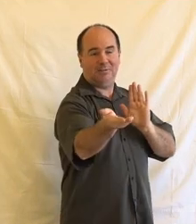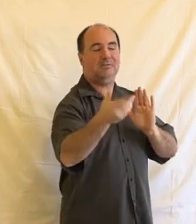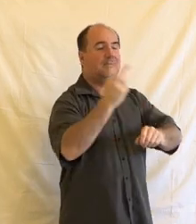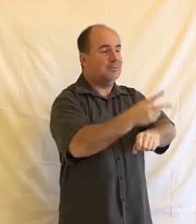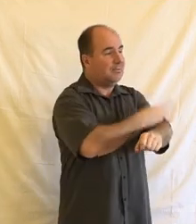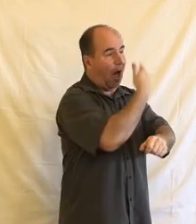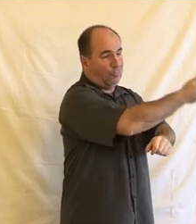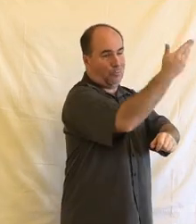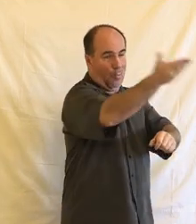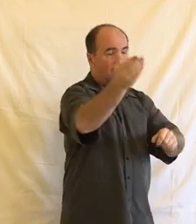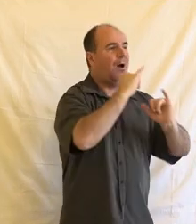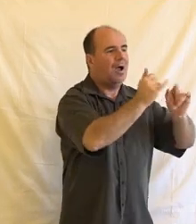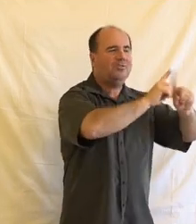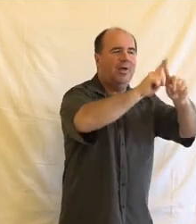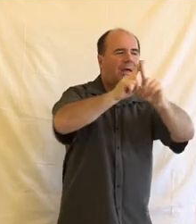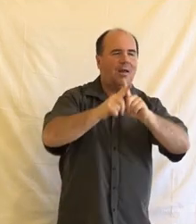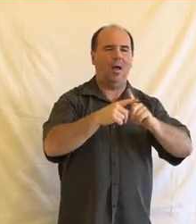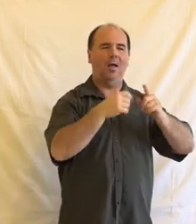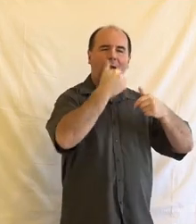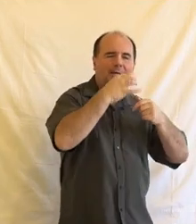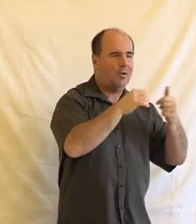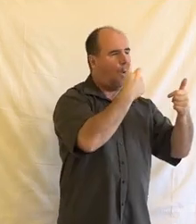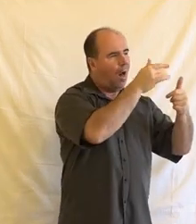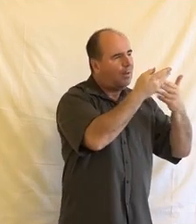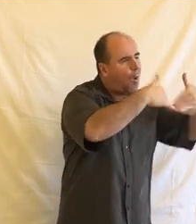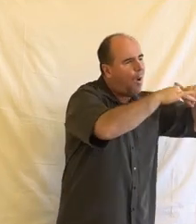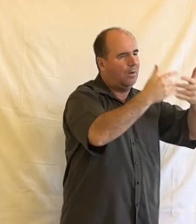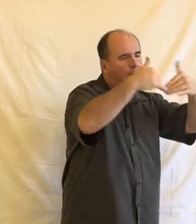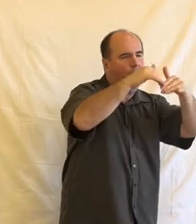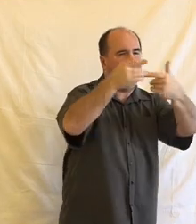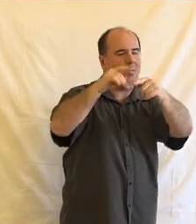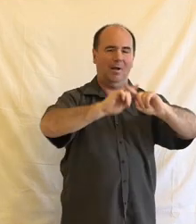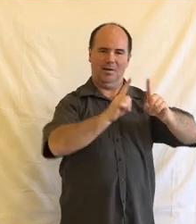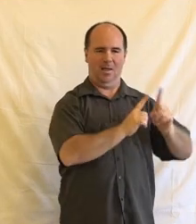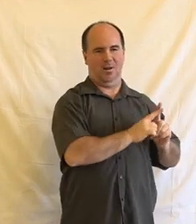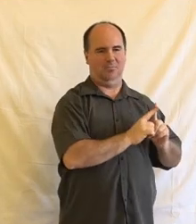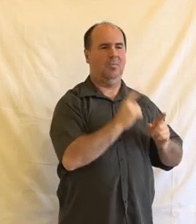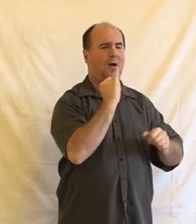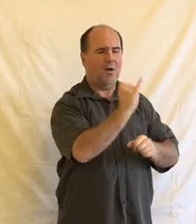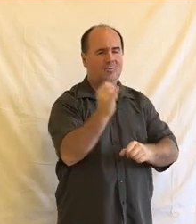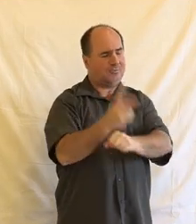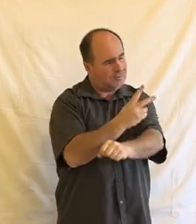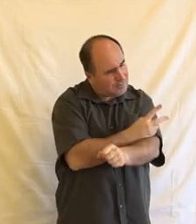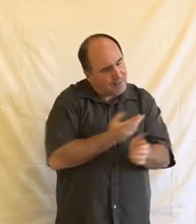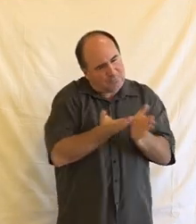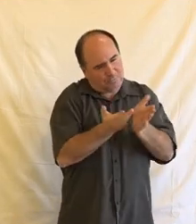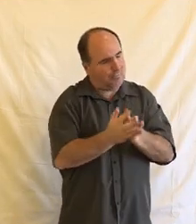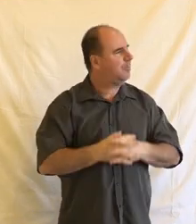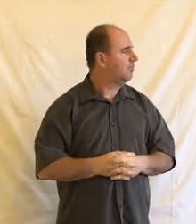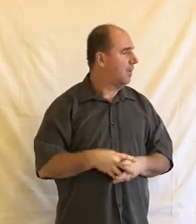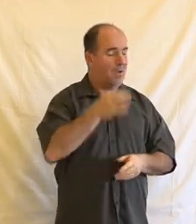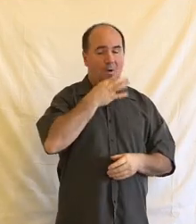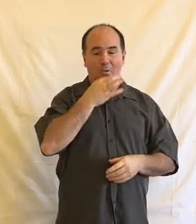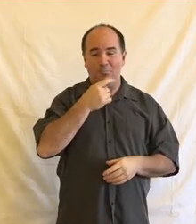neříká, jak to mají upravit, ale říkají jim, co má chránit a případně v jaké míře. Takže například, když se